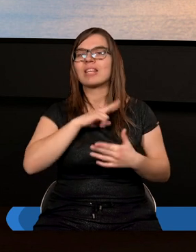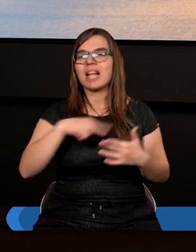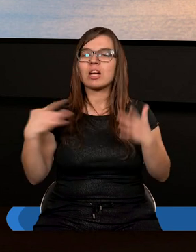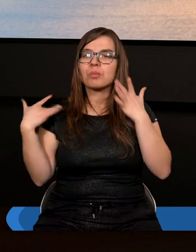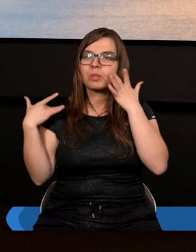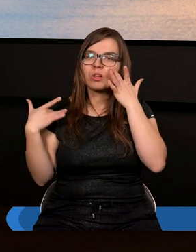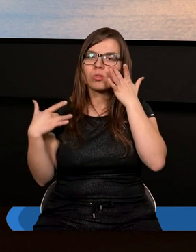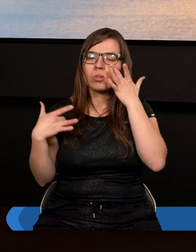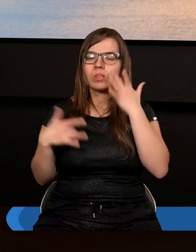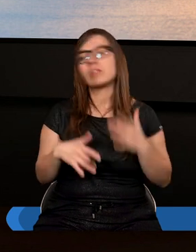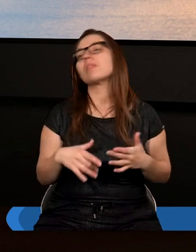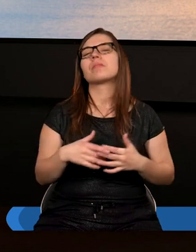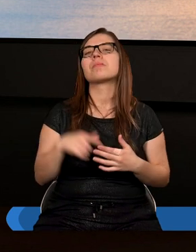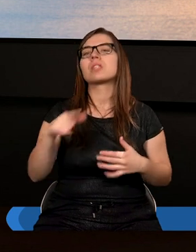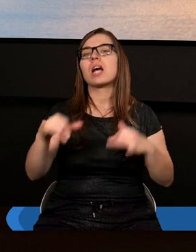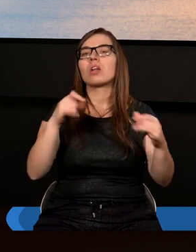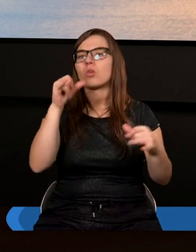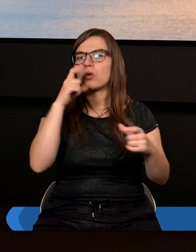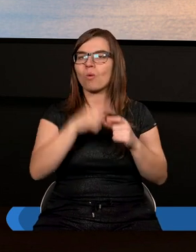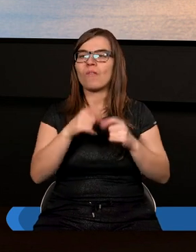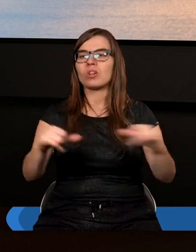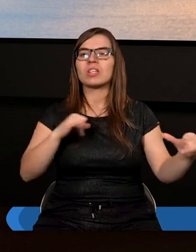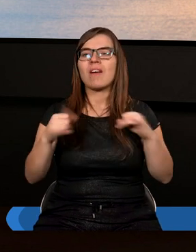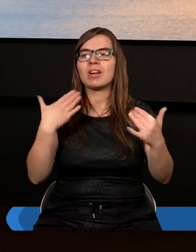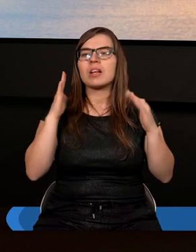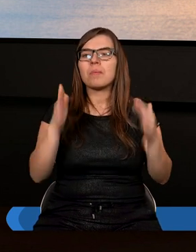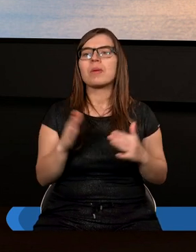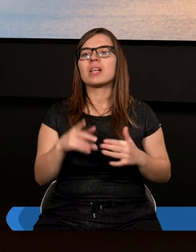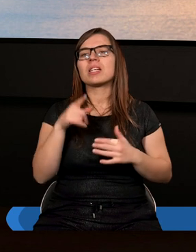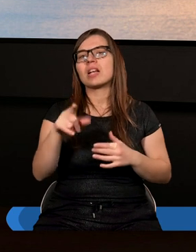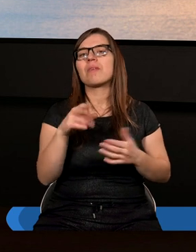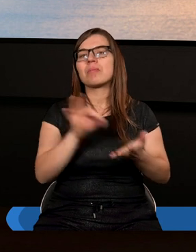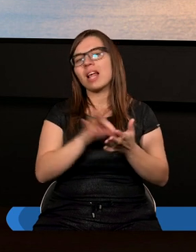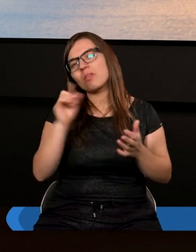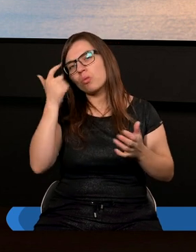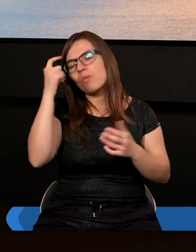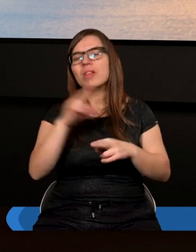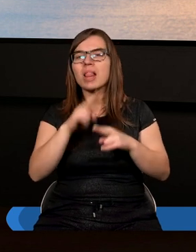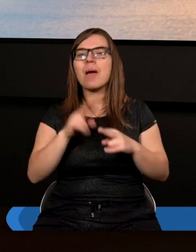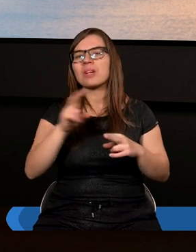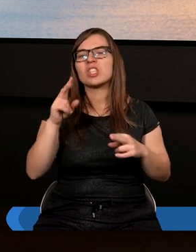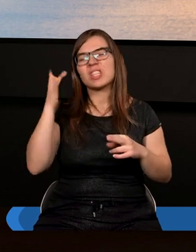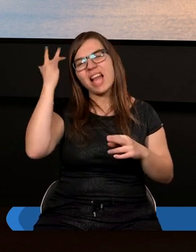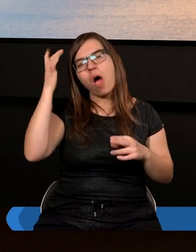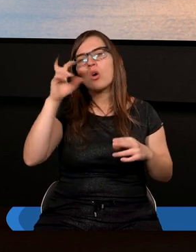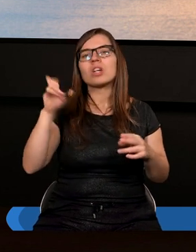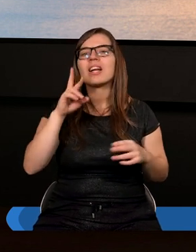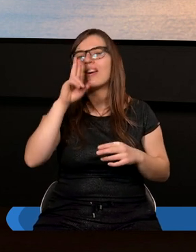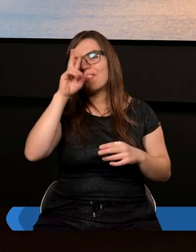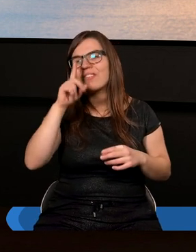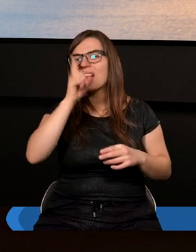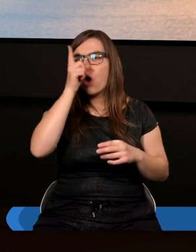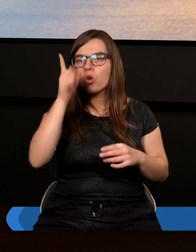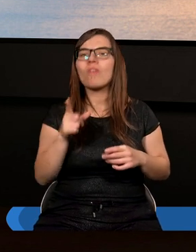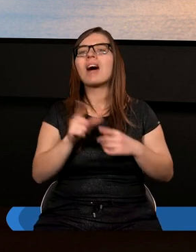naszym życiu. Wtedy słowo szafarstwo nie będzie może pusto brzmiącym terminem, teorią czy filozofią, ale będzie